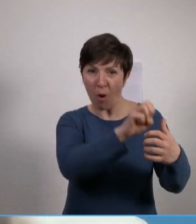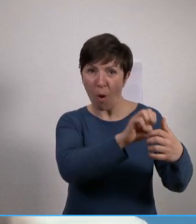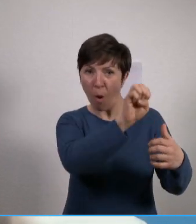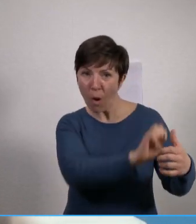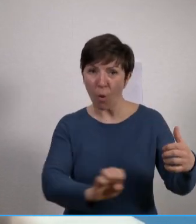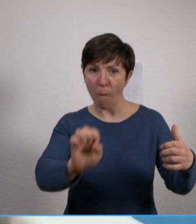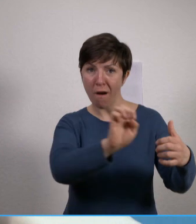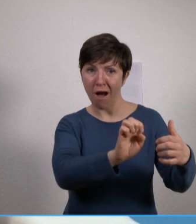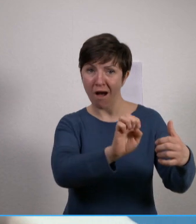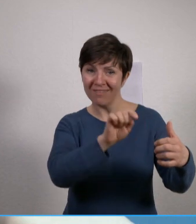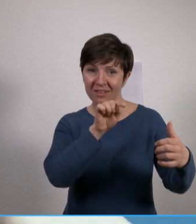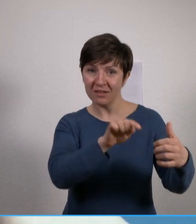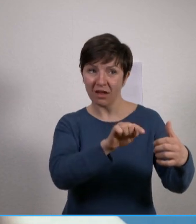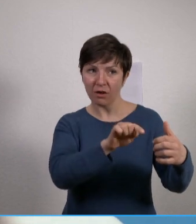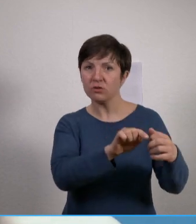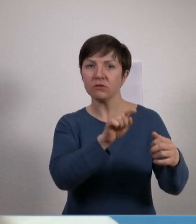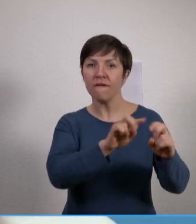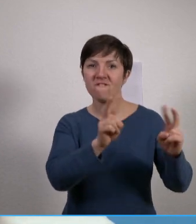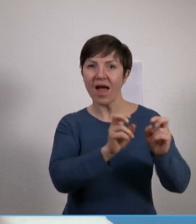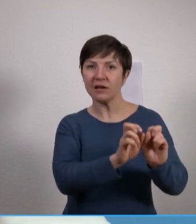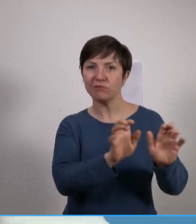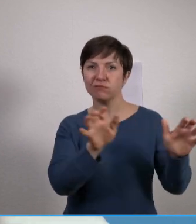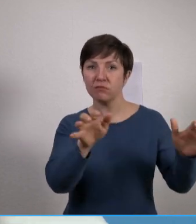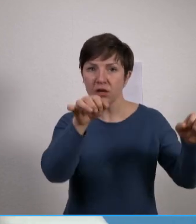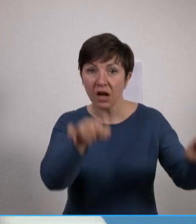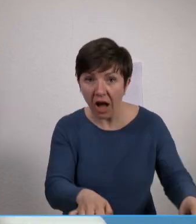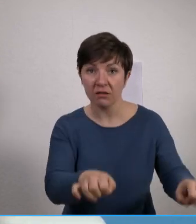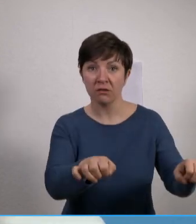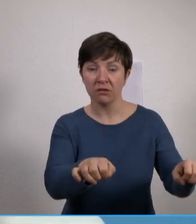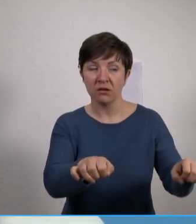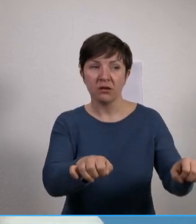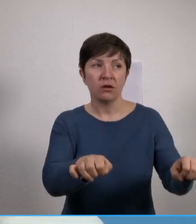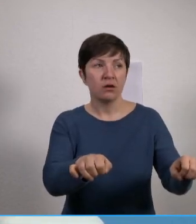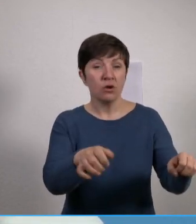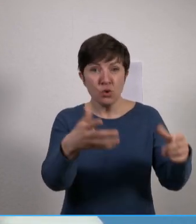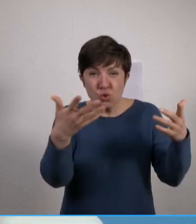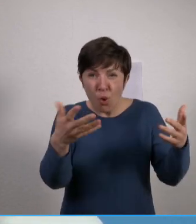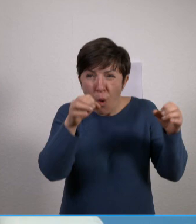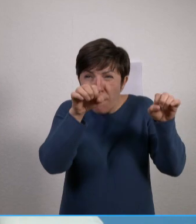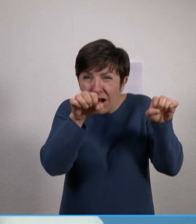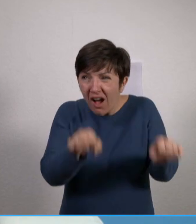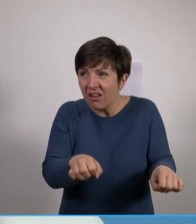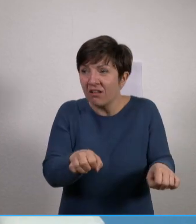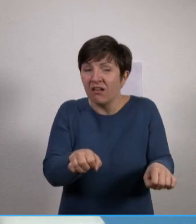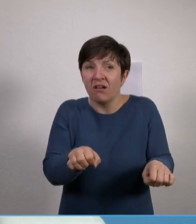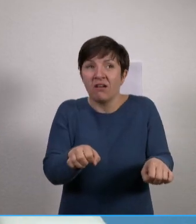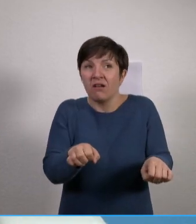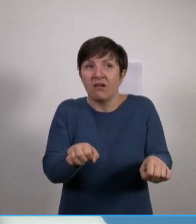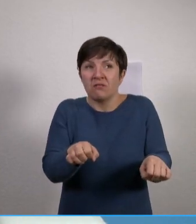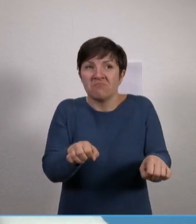Potenzial hat, sich sogar zu einem Weltkrieg auszuweiten, überhaupt noch möglich ist. Das hätte ich vor ganz wenigen Wochen